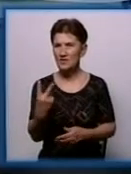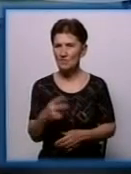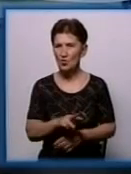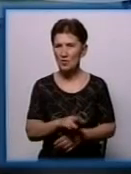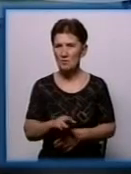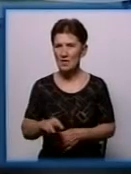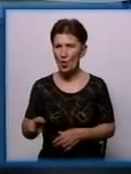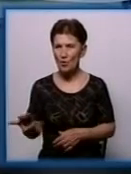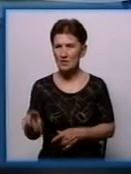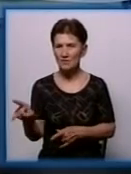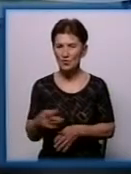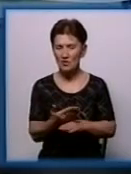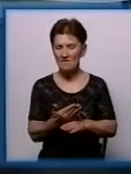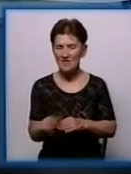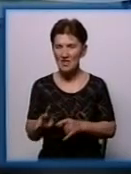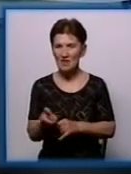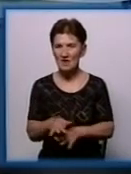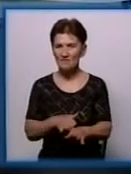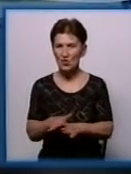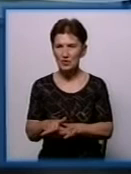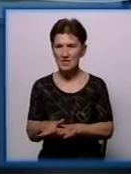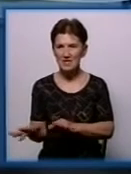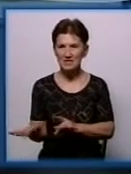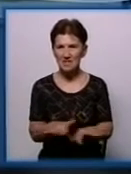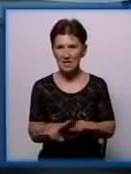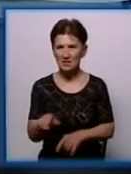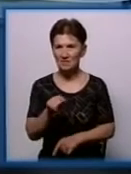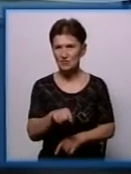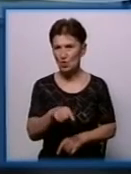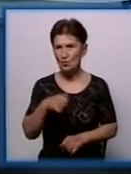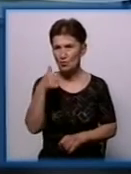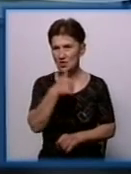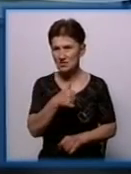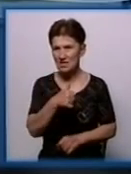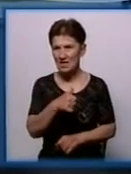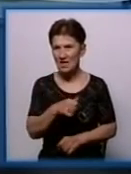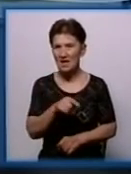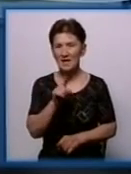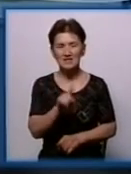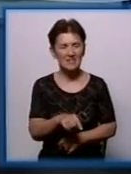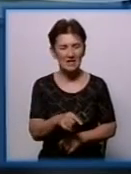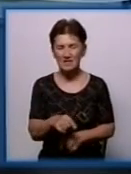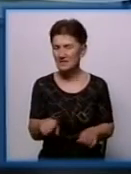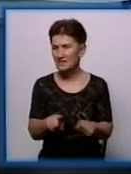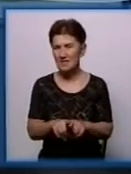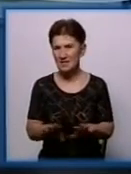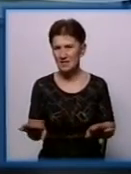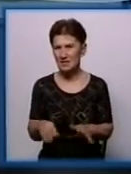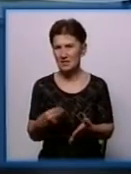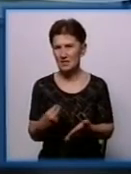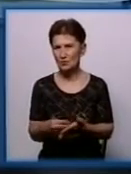виділили гривень на виконання заходів в цьому році. Але це не ті кошти, які, скажімо, місто